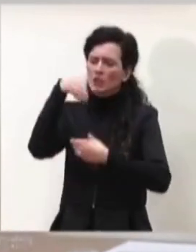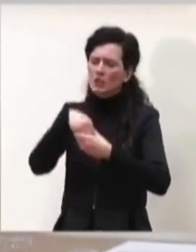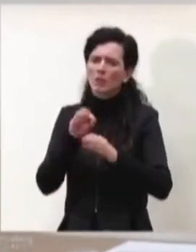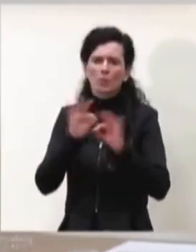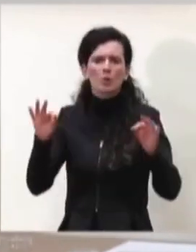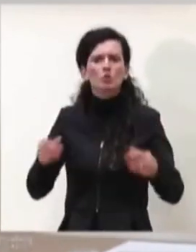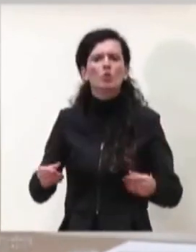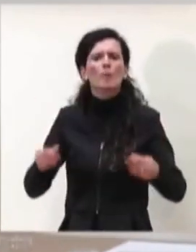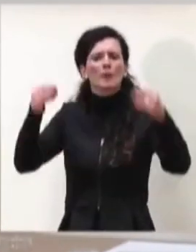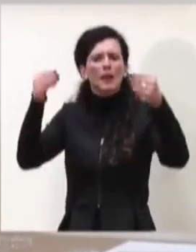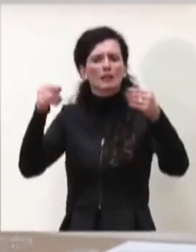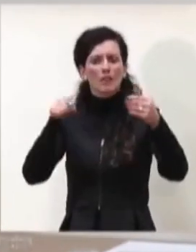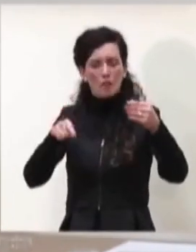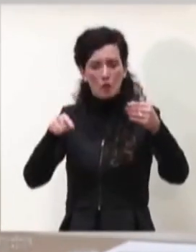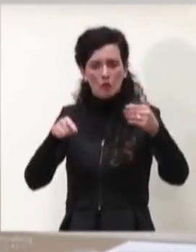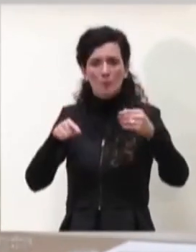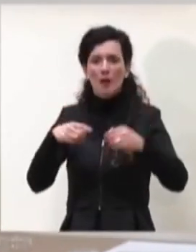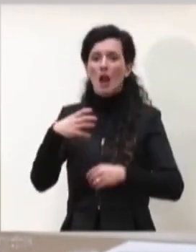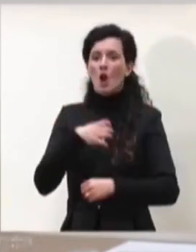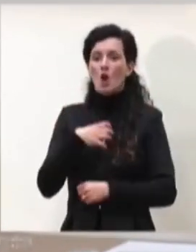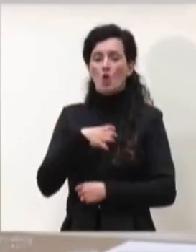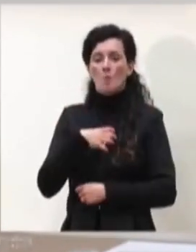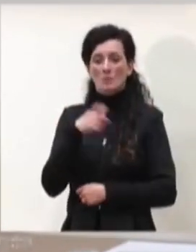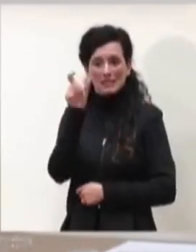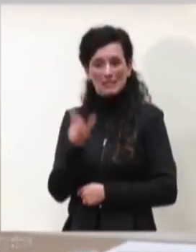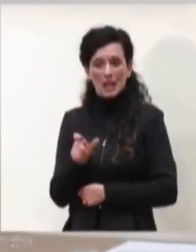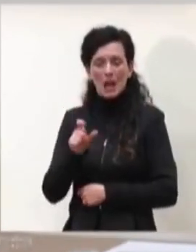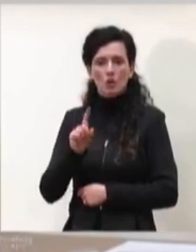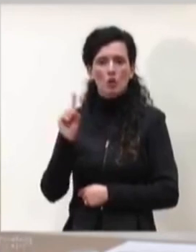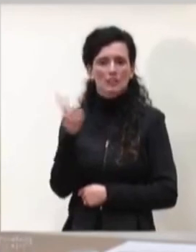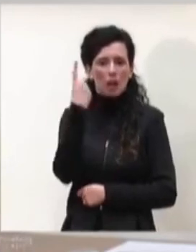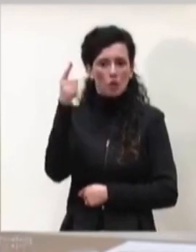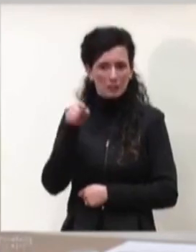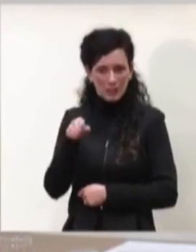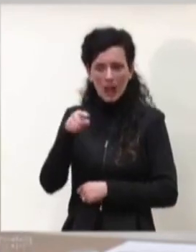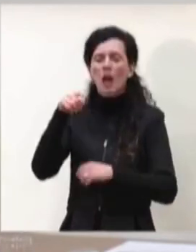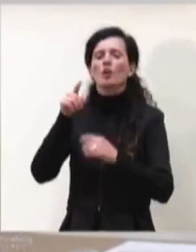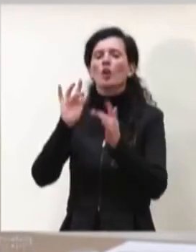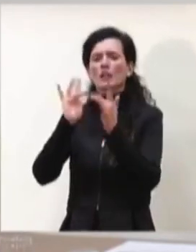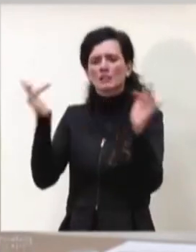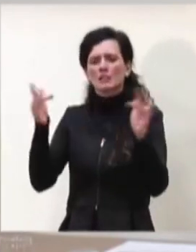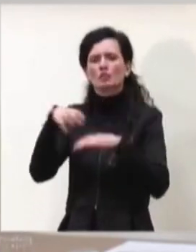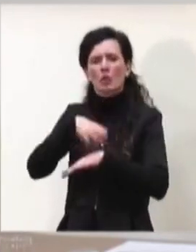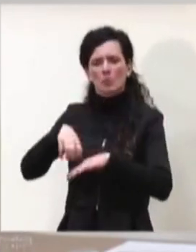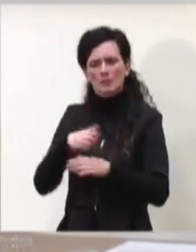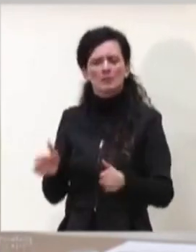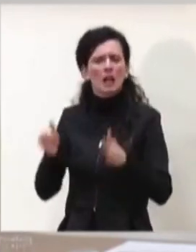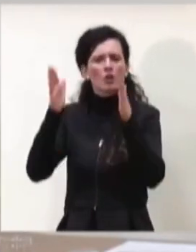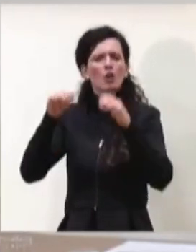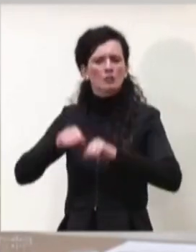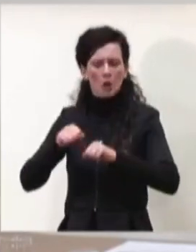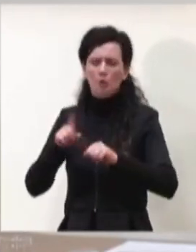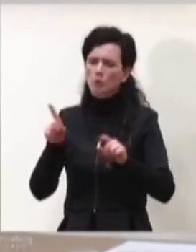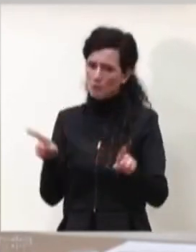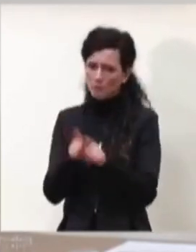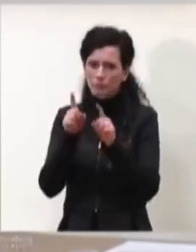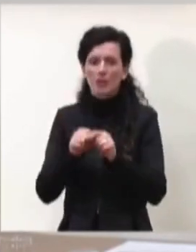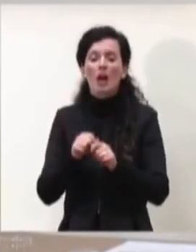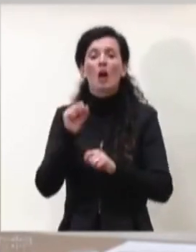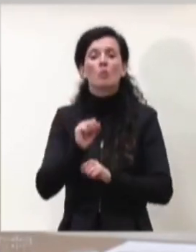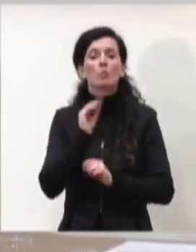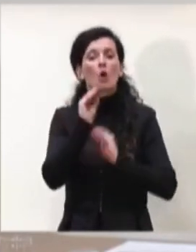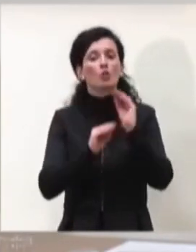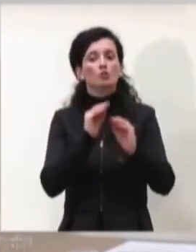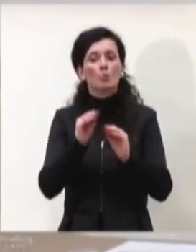del Commissario straordinario sia sul sito del Ministero della Salute. Si può preparare per la